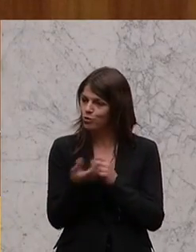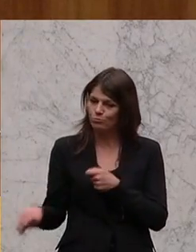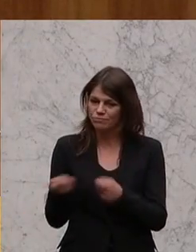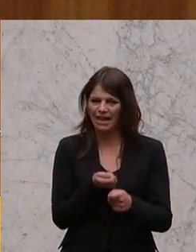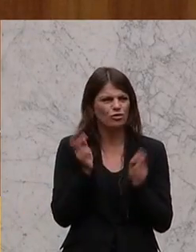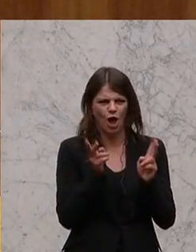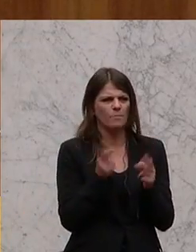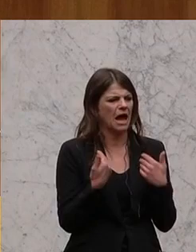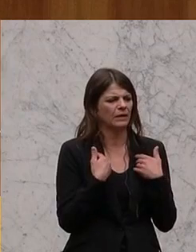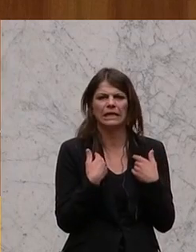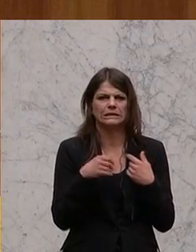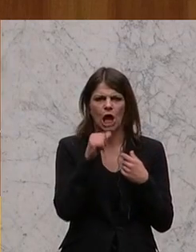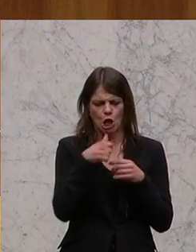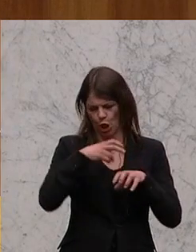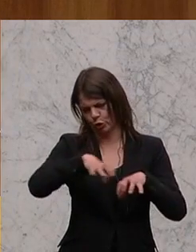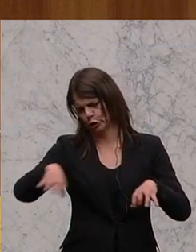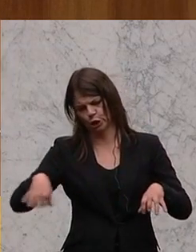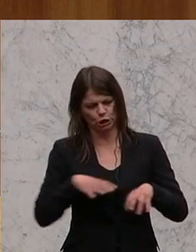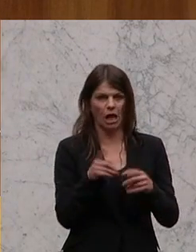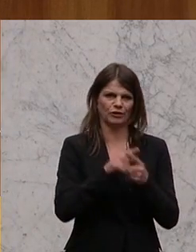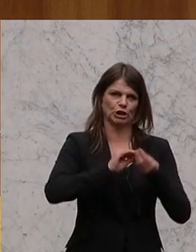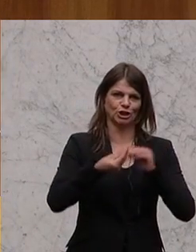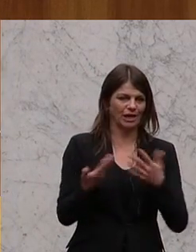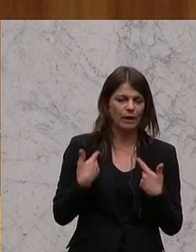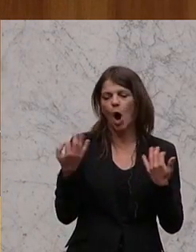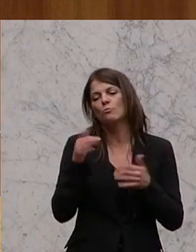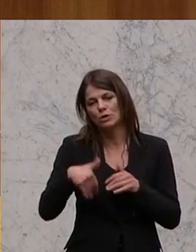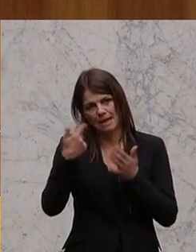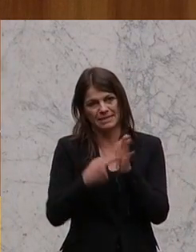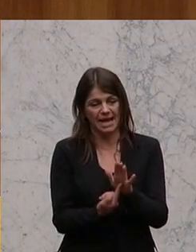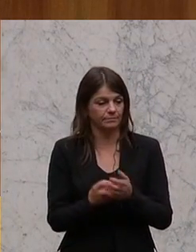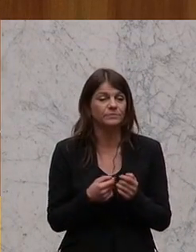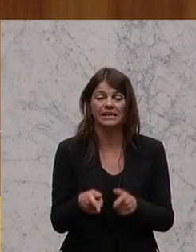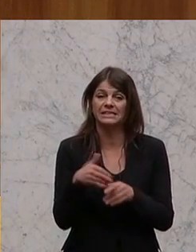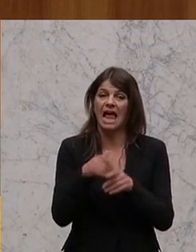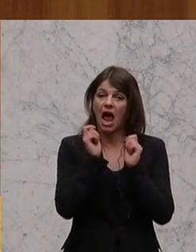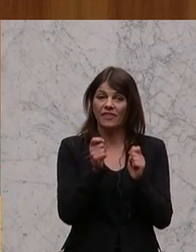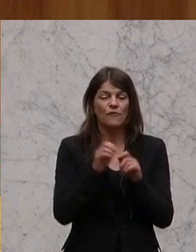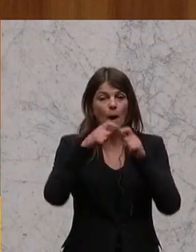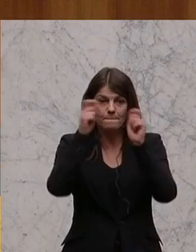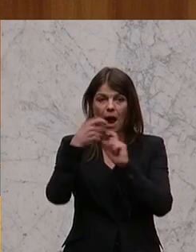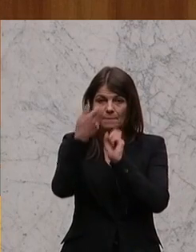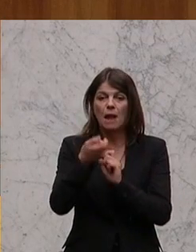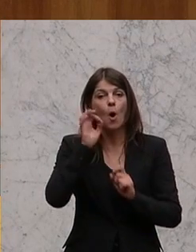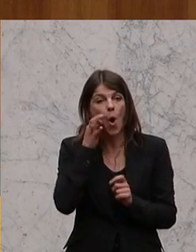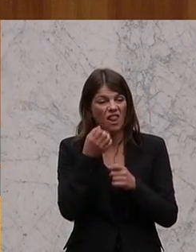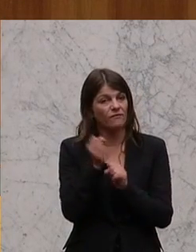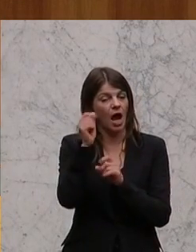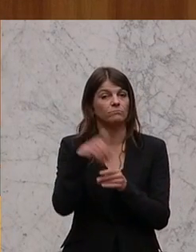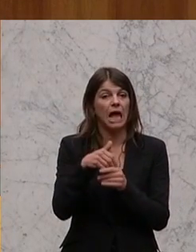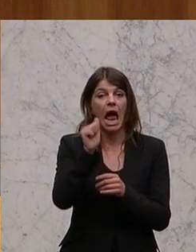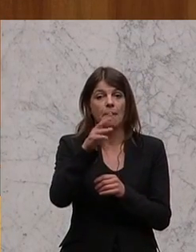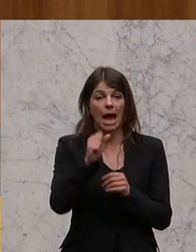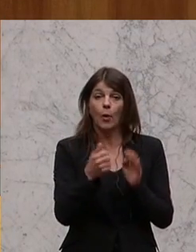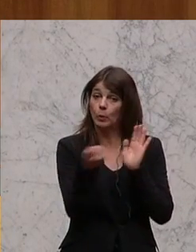ich keinen so einen Gemischtohrenladen da draußen auf, aber heute muss es einmal sein. Es geht um den Antrag der Palmölfreiheit beim Amagütesiegel. Und